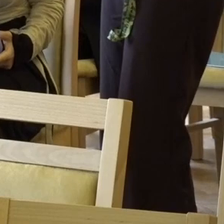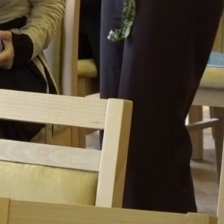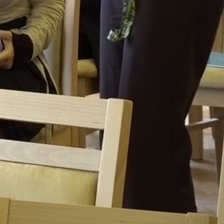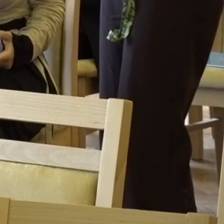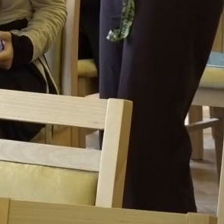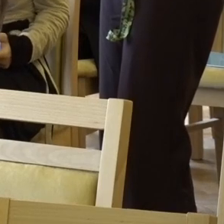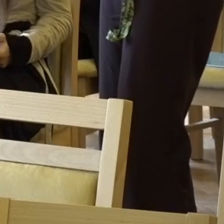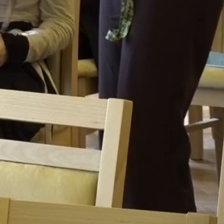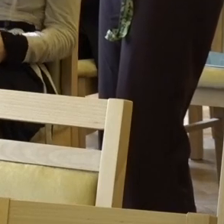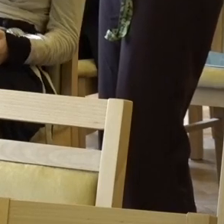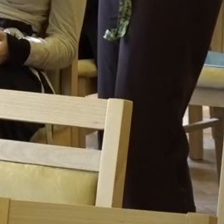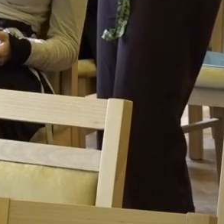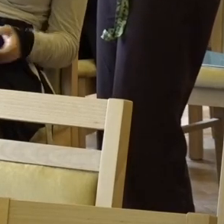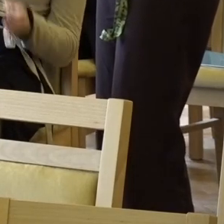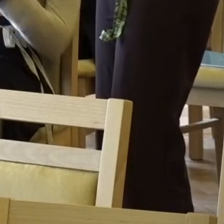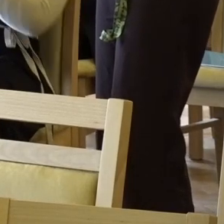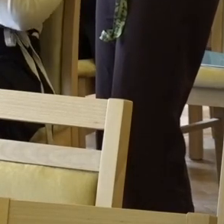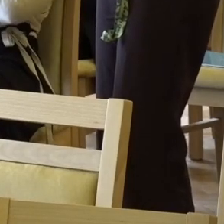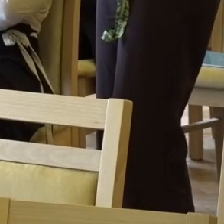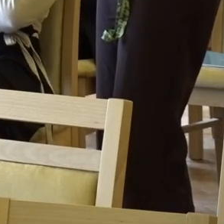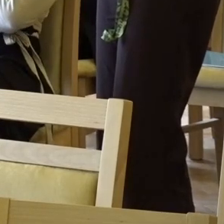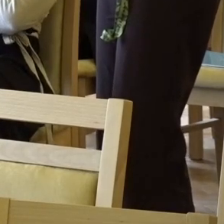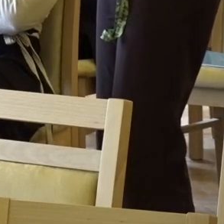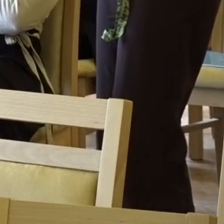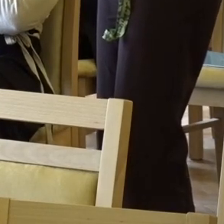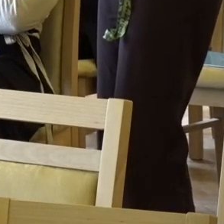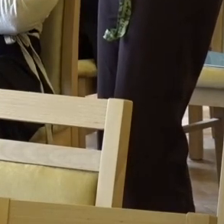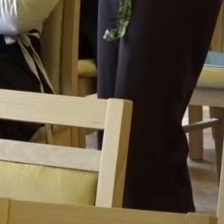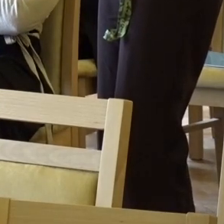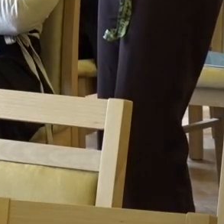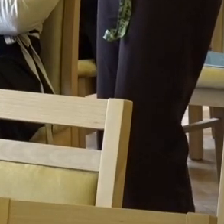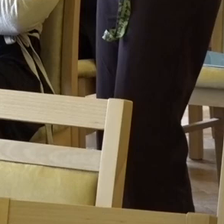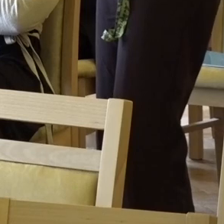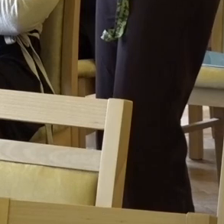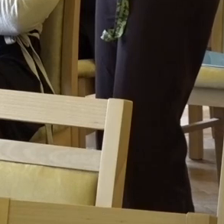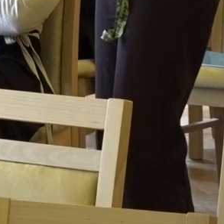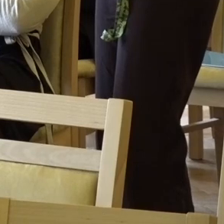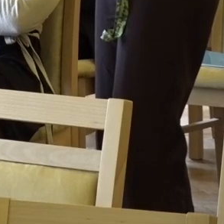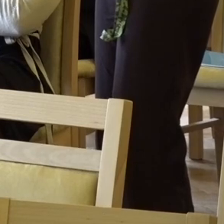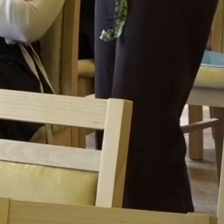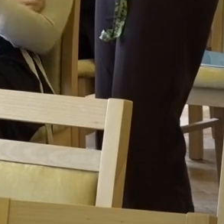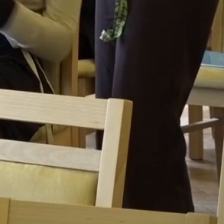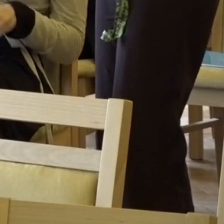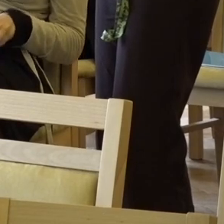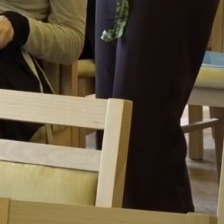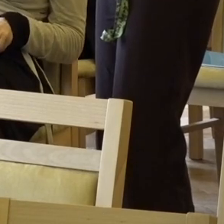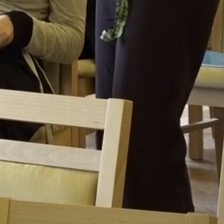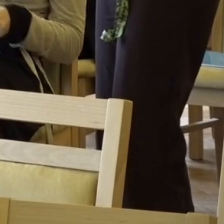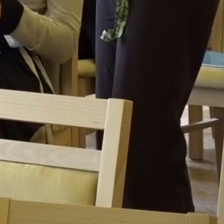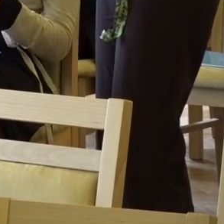tím, že prostě ve společnosti je vždycky zájem o nějaká bulvárnější témata a do jaké míry je to tím, že to hodně amplifikují